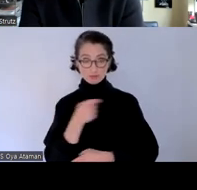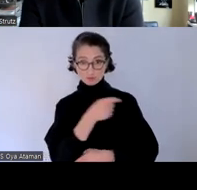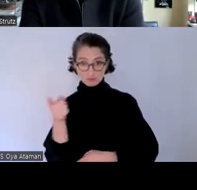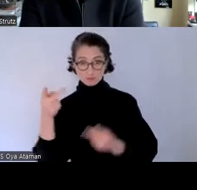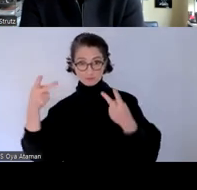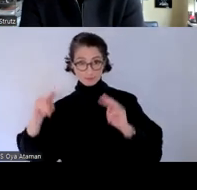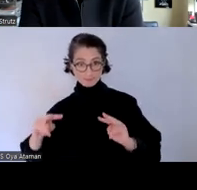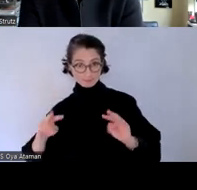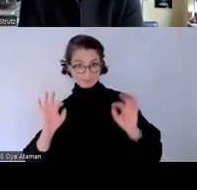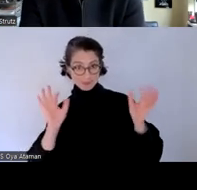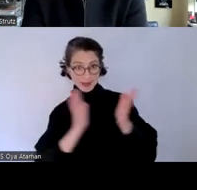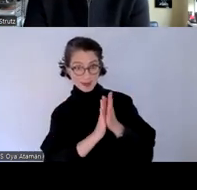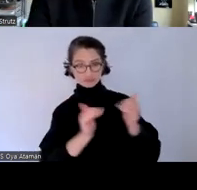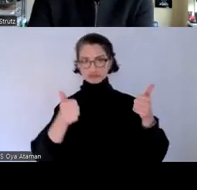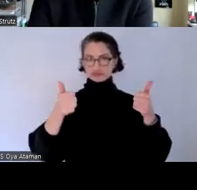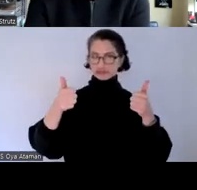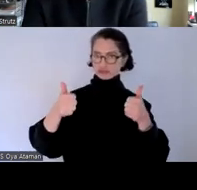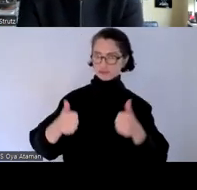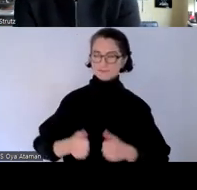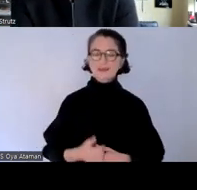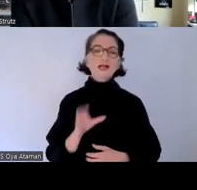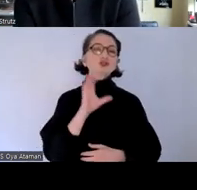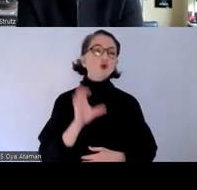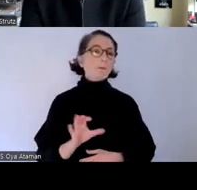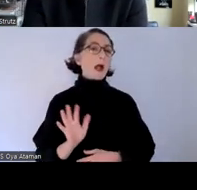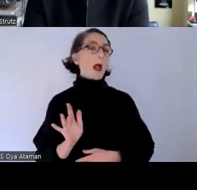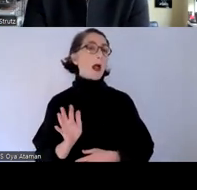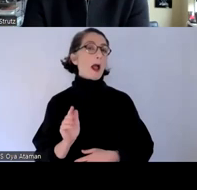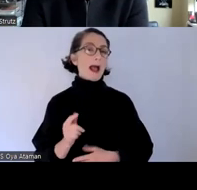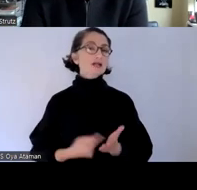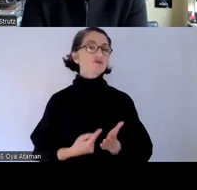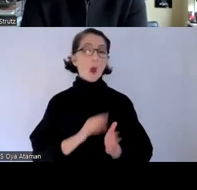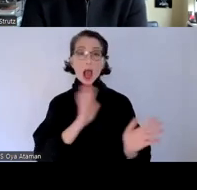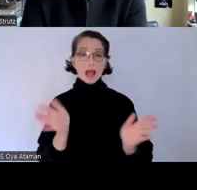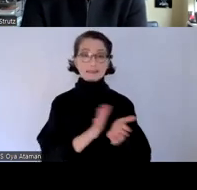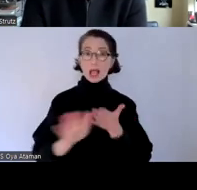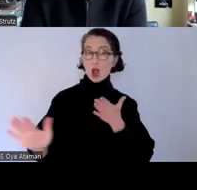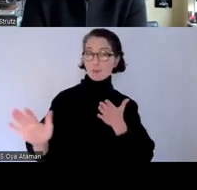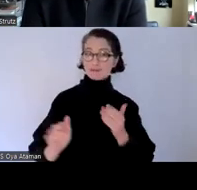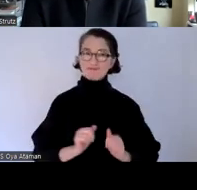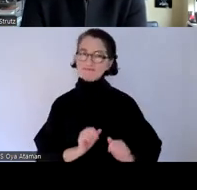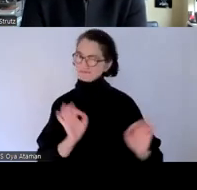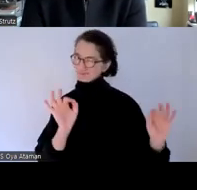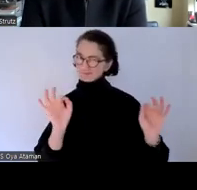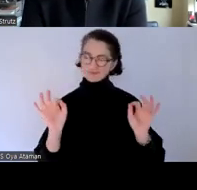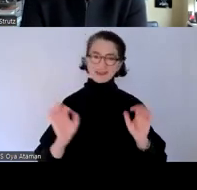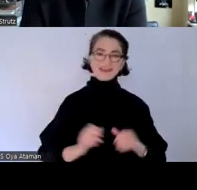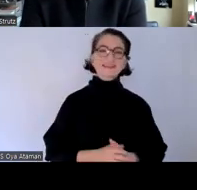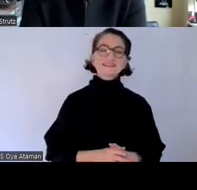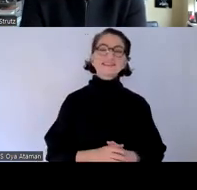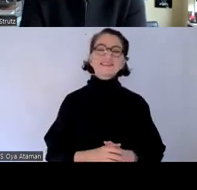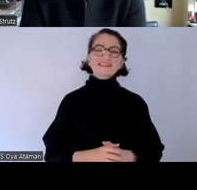verändert ja gut weil das ist ja bei zoom immer die herausforderung genau gut